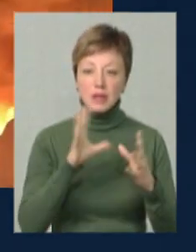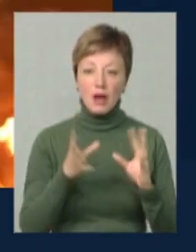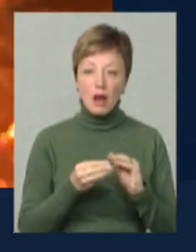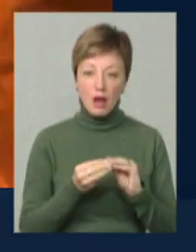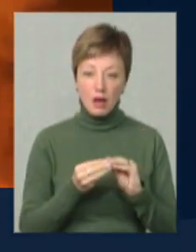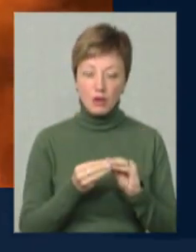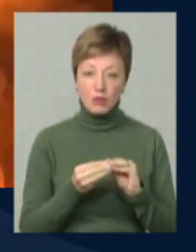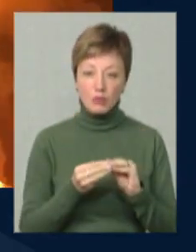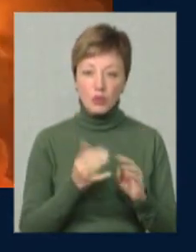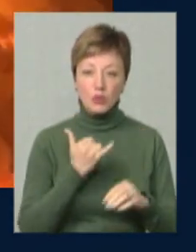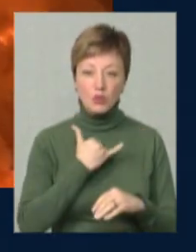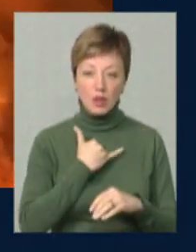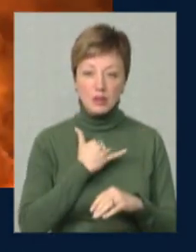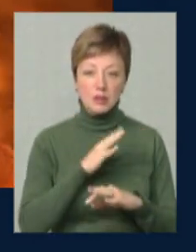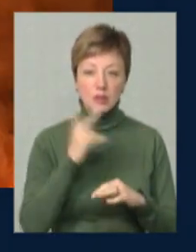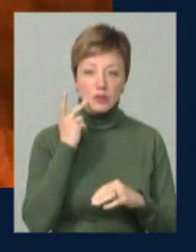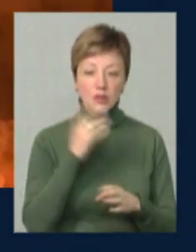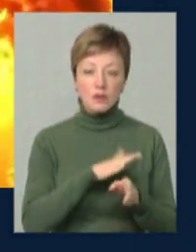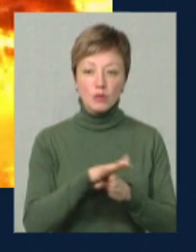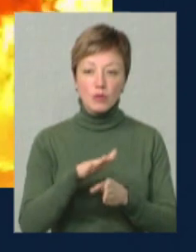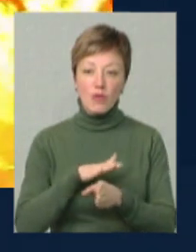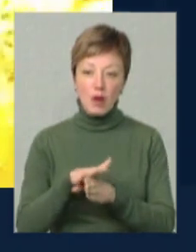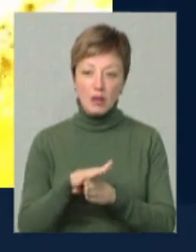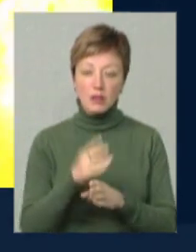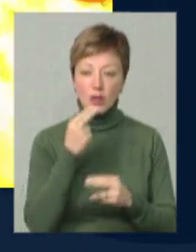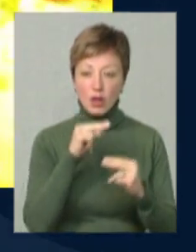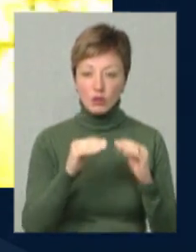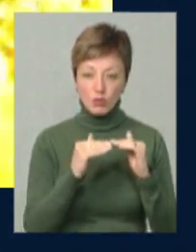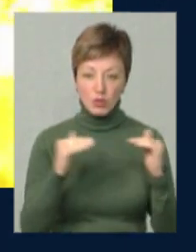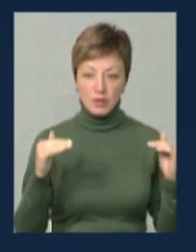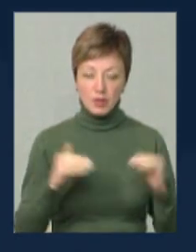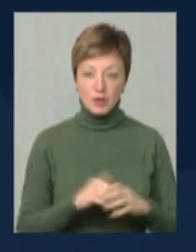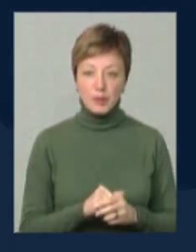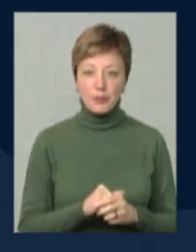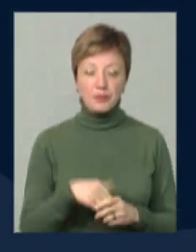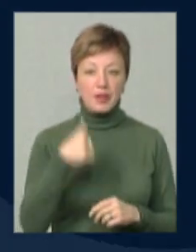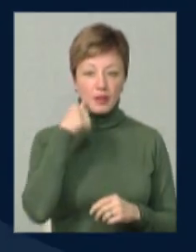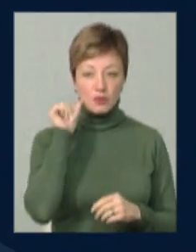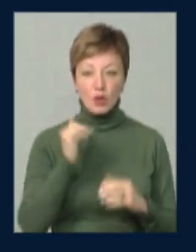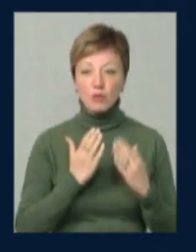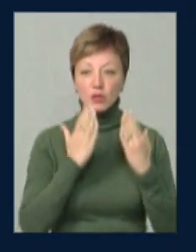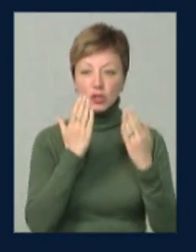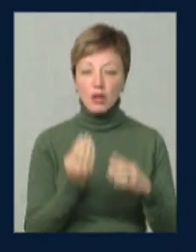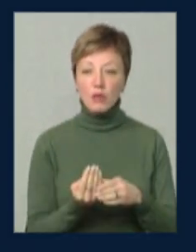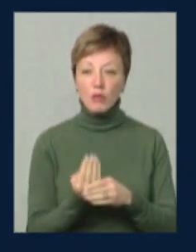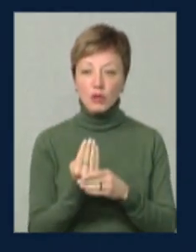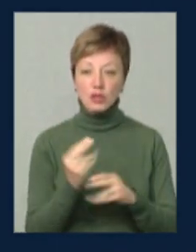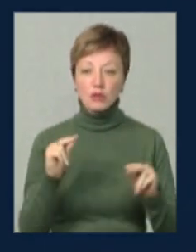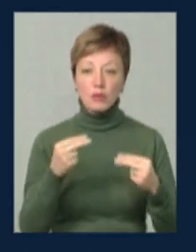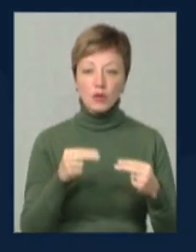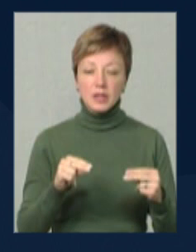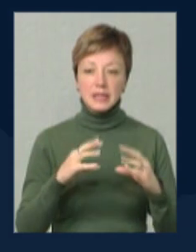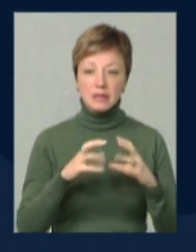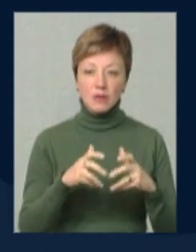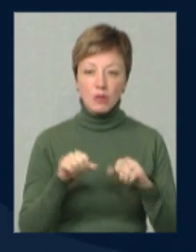у нас так завжди все відбувається на найкращому рівні. Учора прочитала пост чемпіона світу із